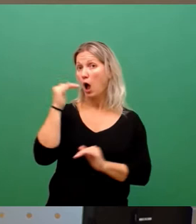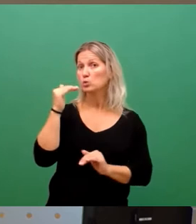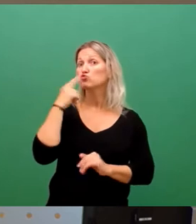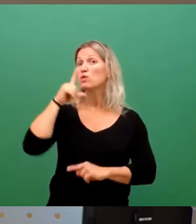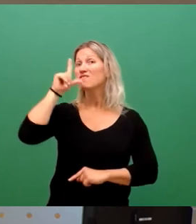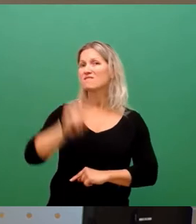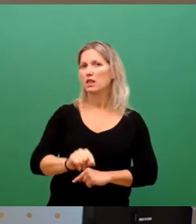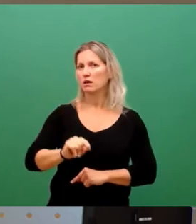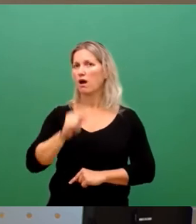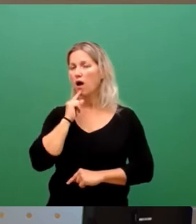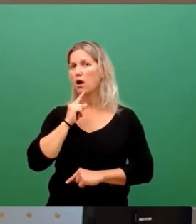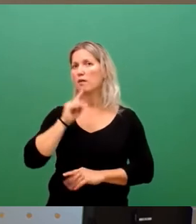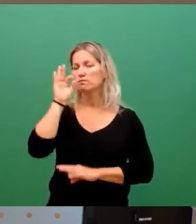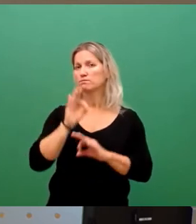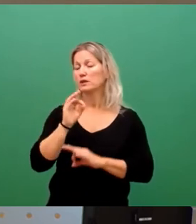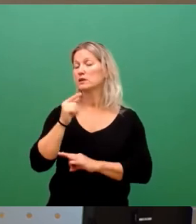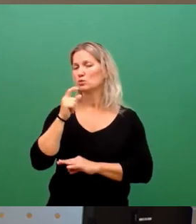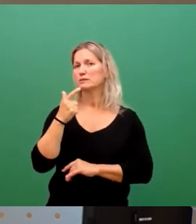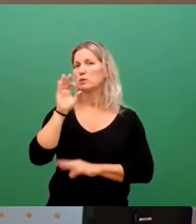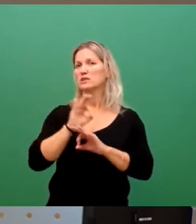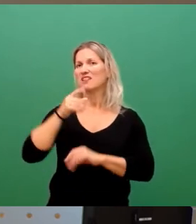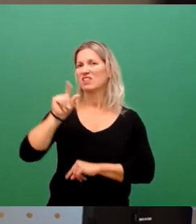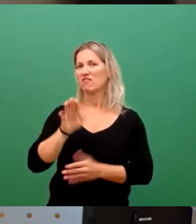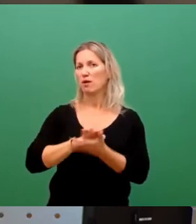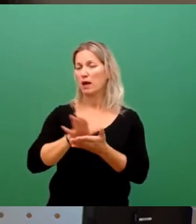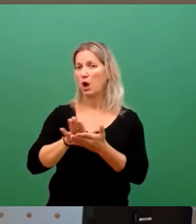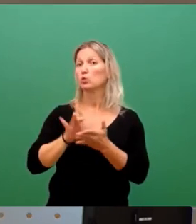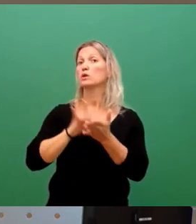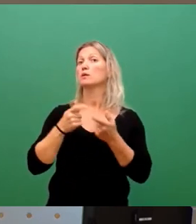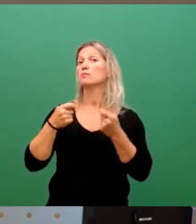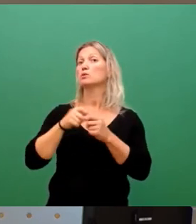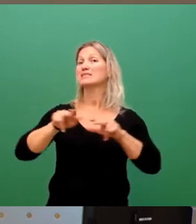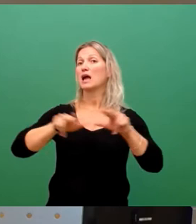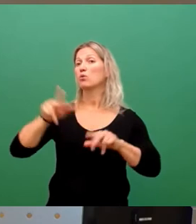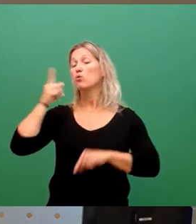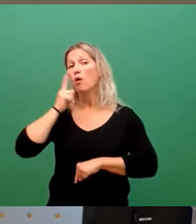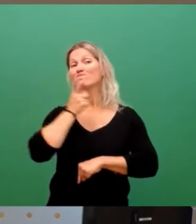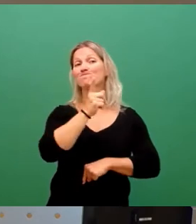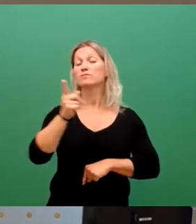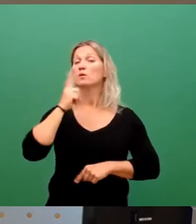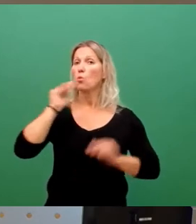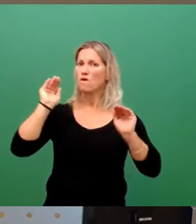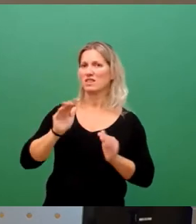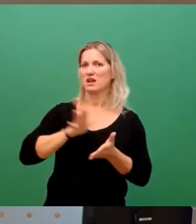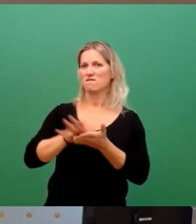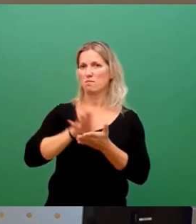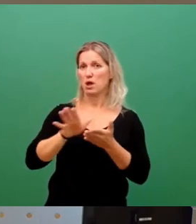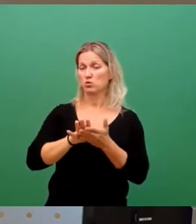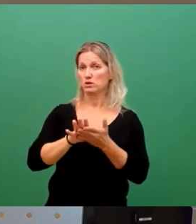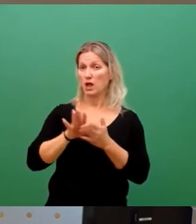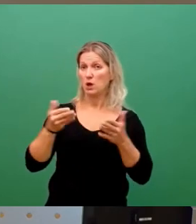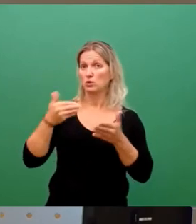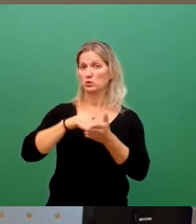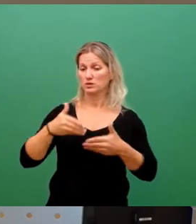und weitere Einsparungen sind aufgrund der Anordnung der Bundesregierung zu erwarten. Besonders erfreulich, seit der letzten